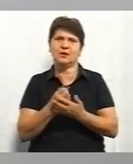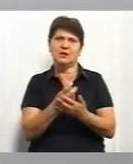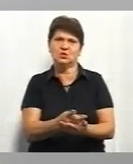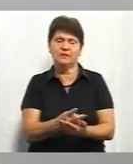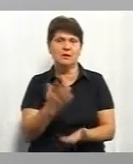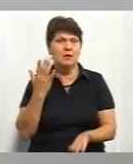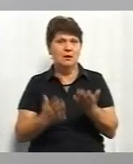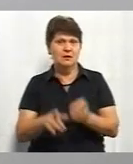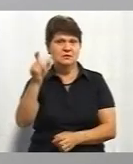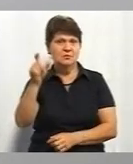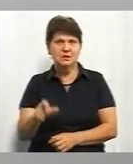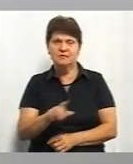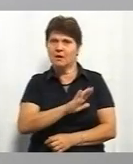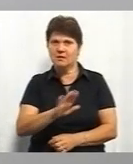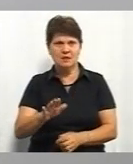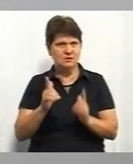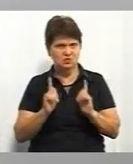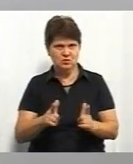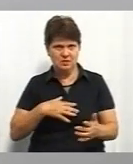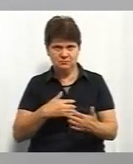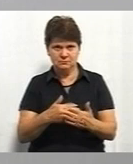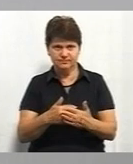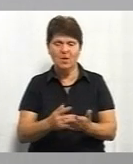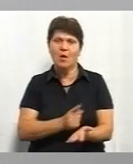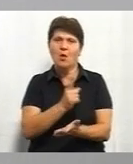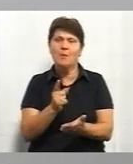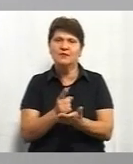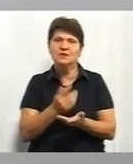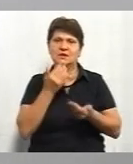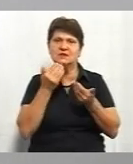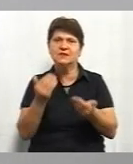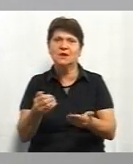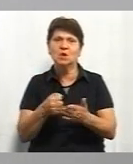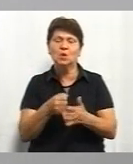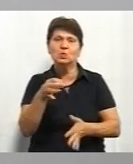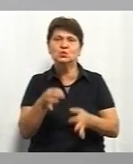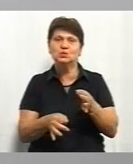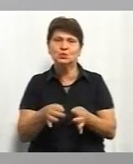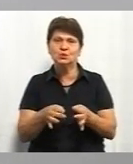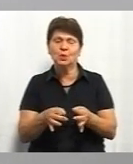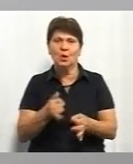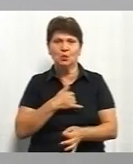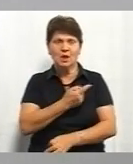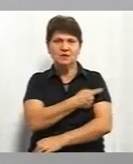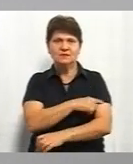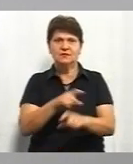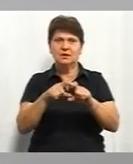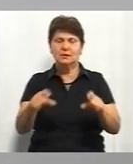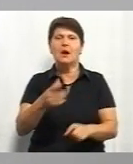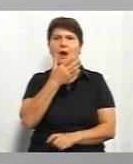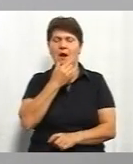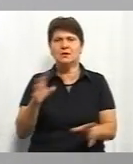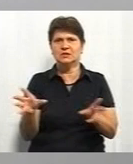І якщо пацієнт не дає добровільної згоди, значить, обов'язково ми вертаємося до суду. У нас в лікарні досить гарна